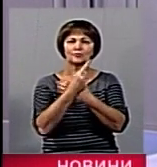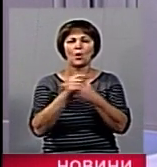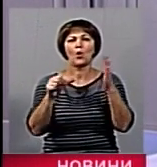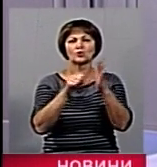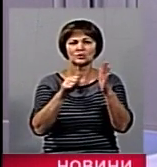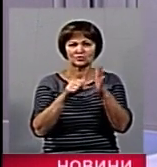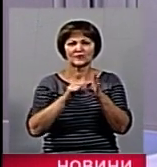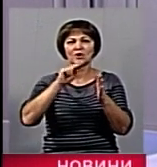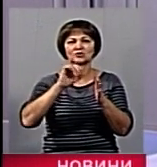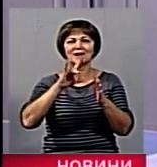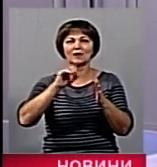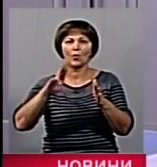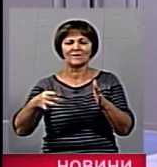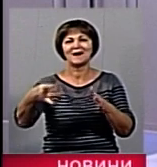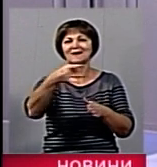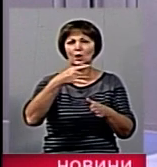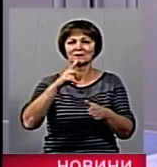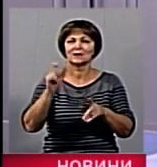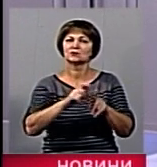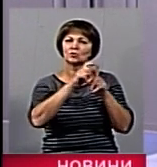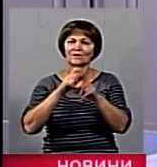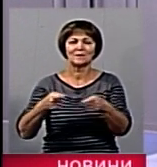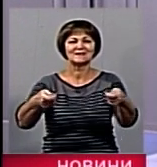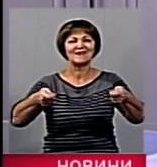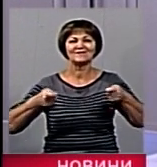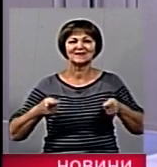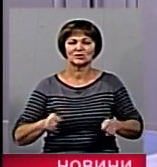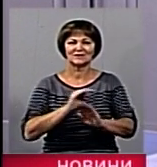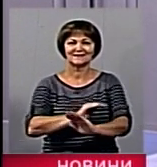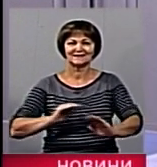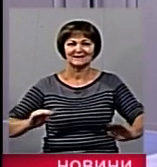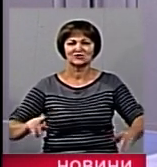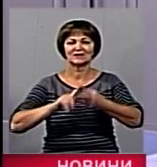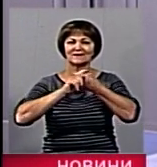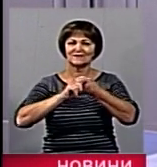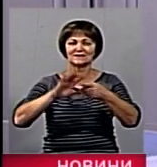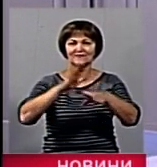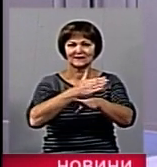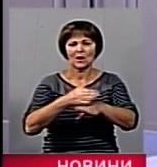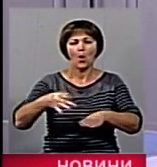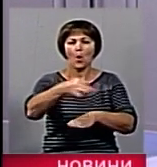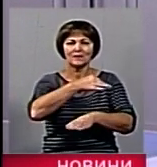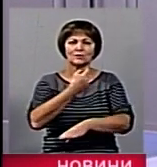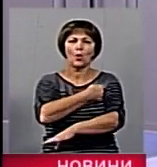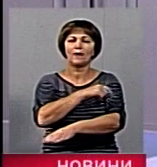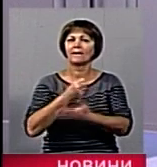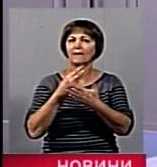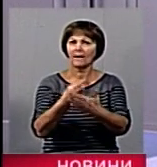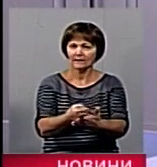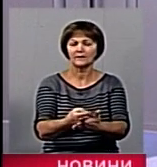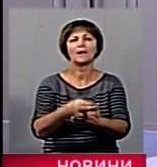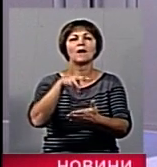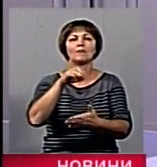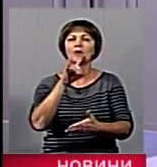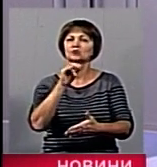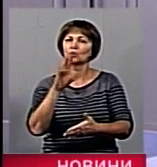Черняхівському та Ємельчинському районах. За словами завідуючої дитячим інфекційно-боксованим відділенням обласної дитячої клінічної лікарні Ольги Марченко,